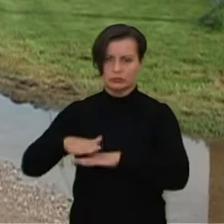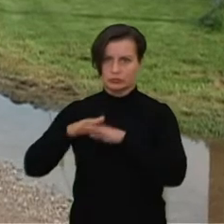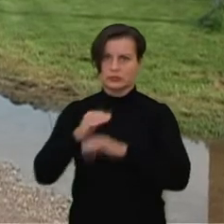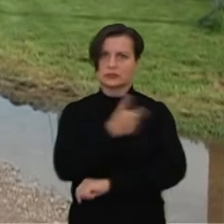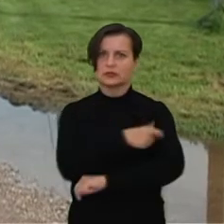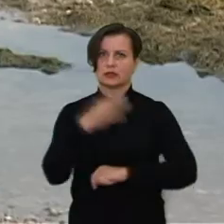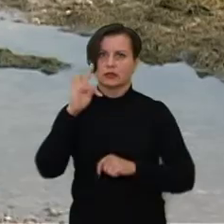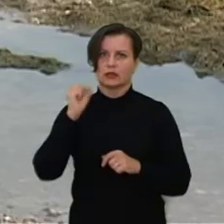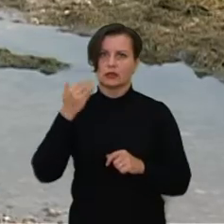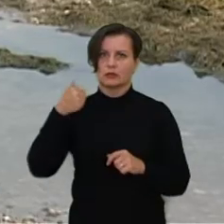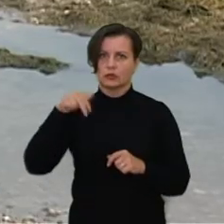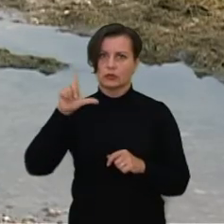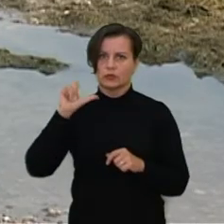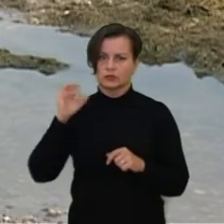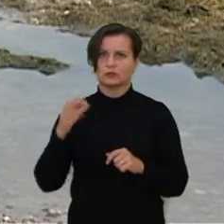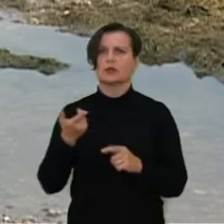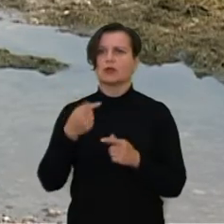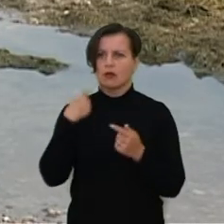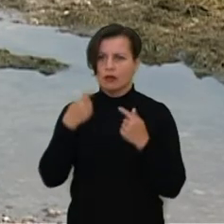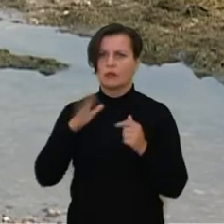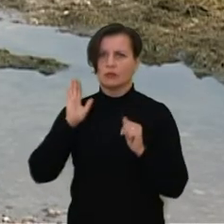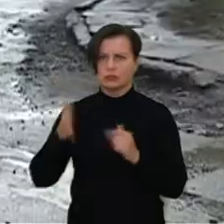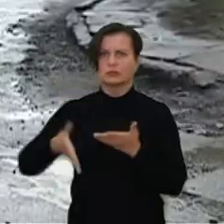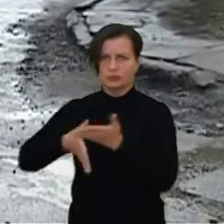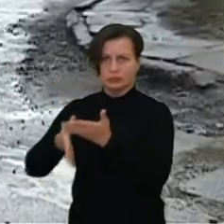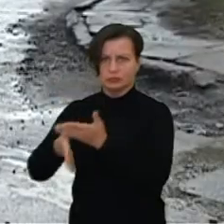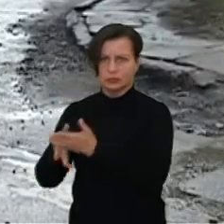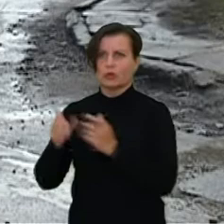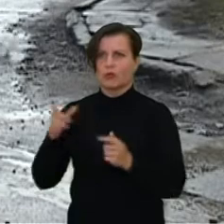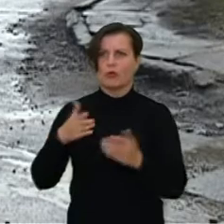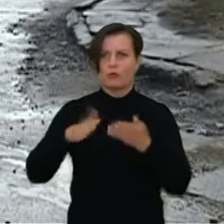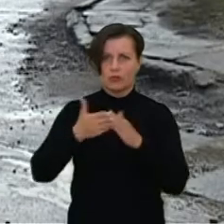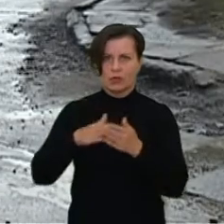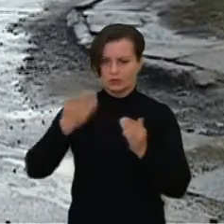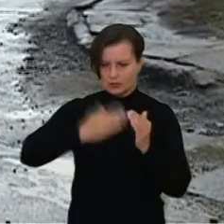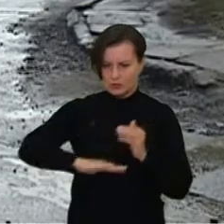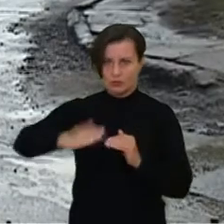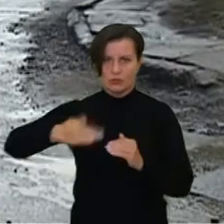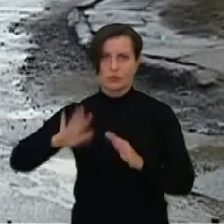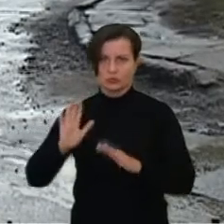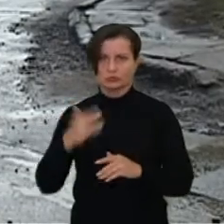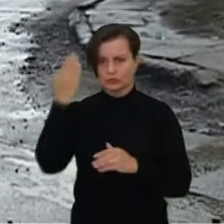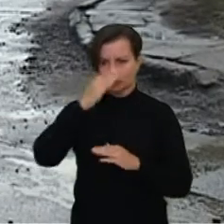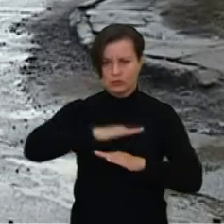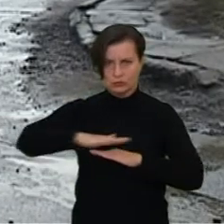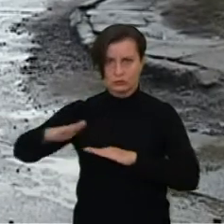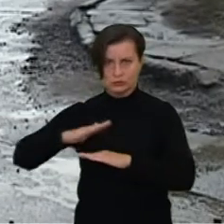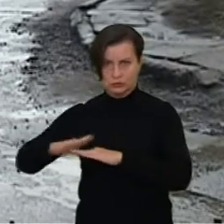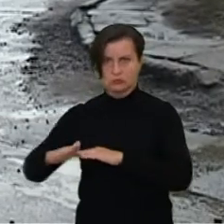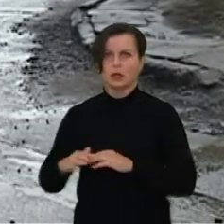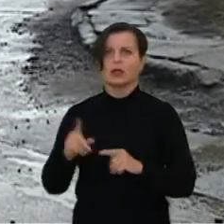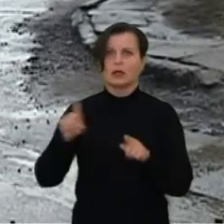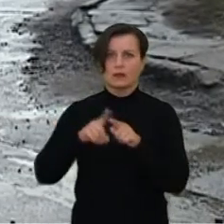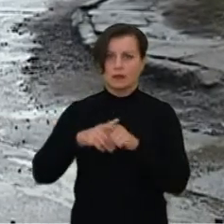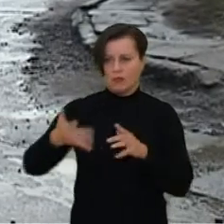gyventojams bus sutikta pagalba. O ir svarbiausios duobės mieste dar bus asfaltuojamos. Taip pat ir daugia bučių namūkėmai bus